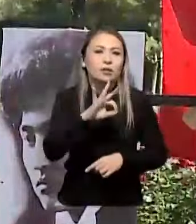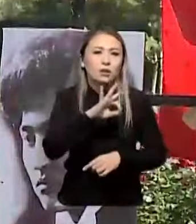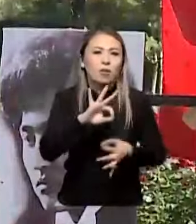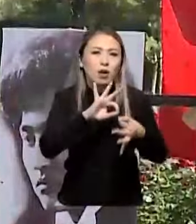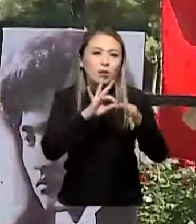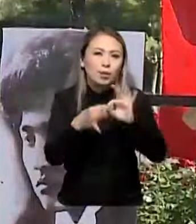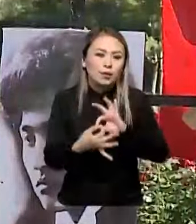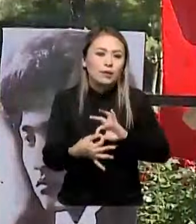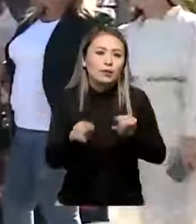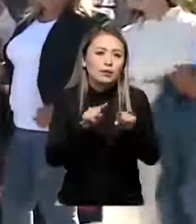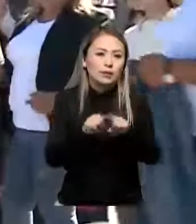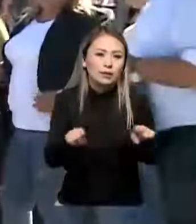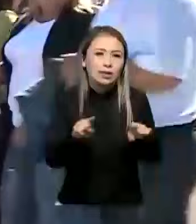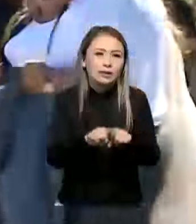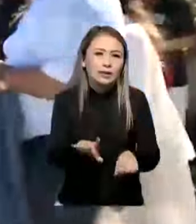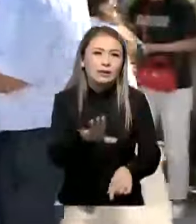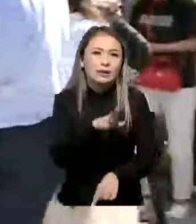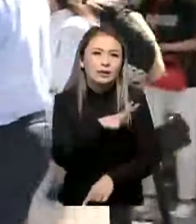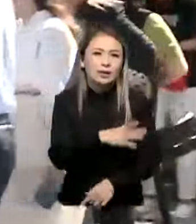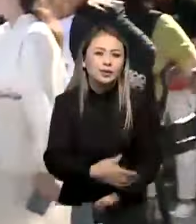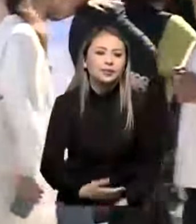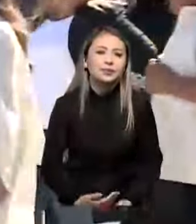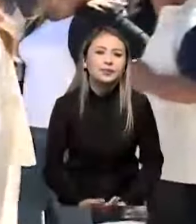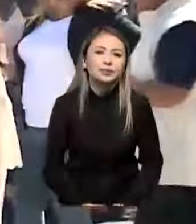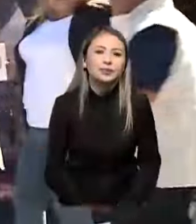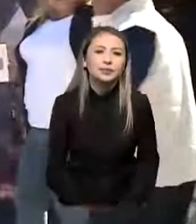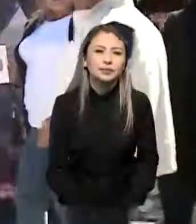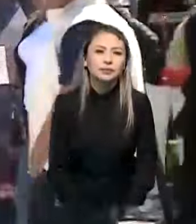жайында мағылыматтарды кеңінен насиқаттауда.